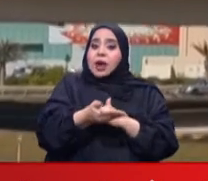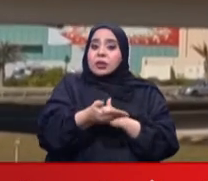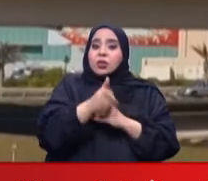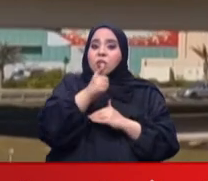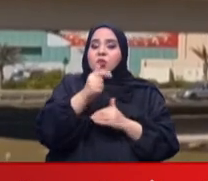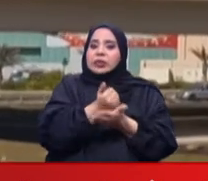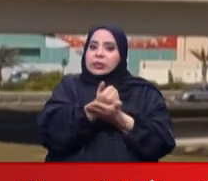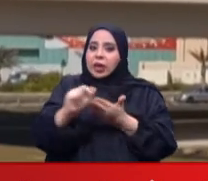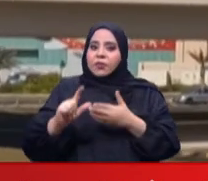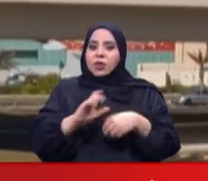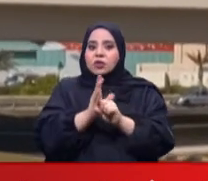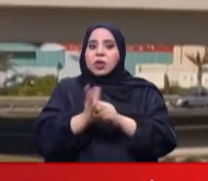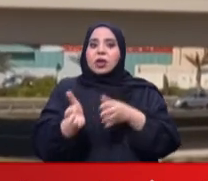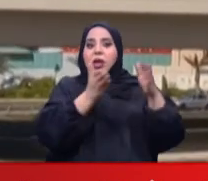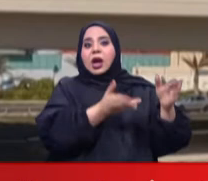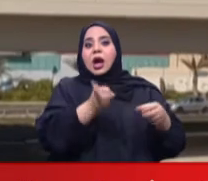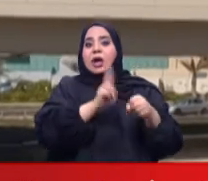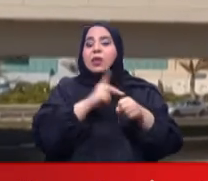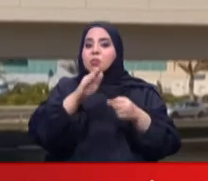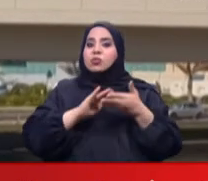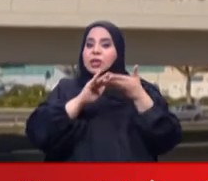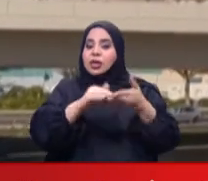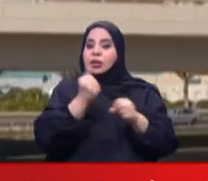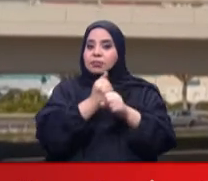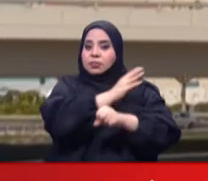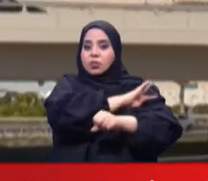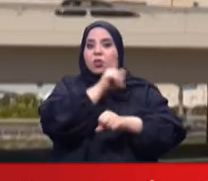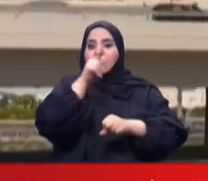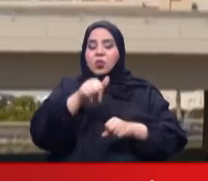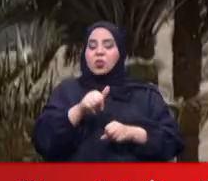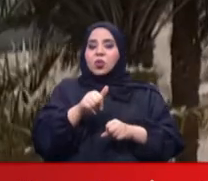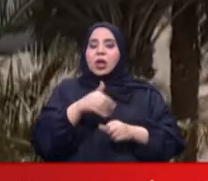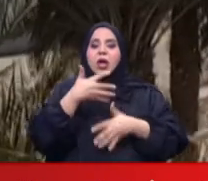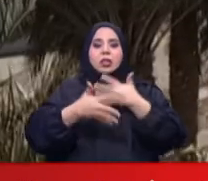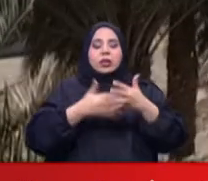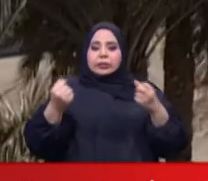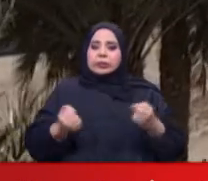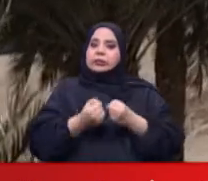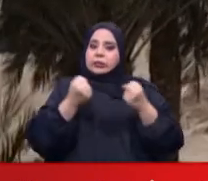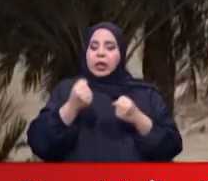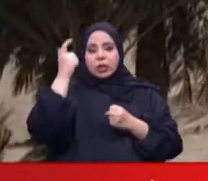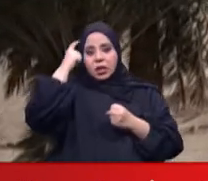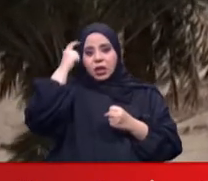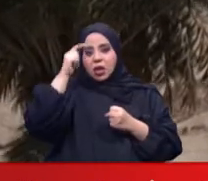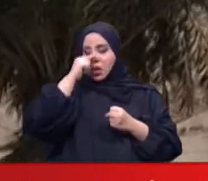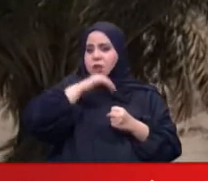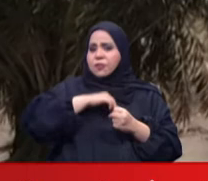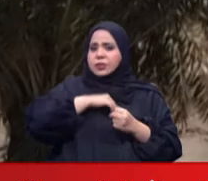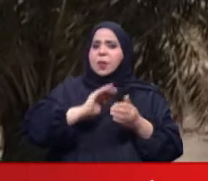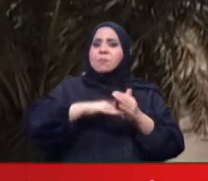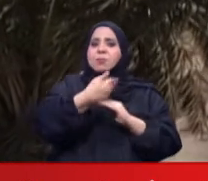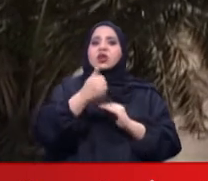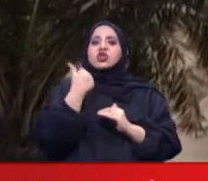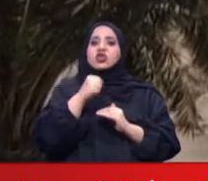بعد القضاء على جائحة كوفيد-19 ومساعدة العاملين فيها على التأقلم ذهنياً ونفسياً مع ظروف